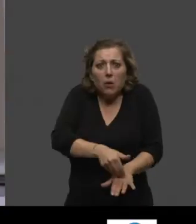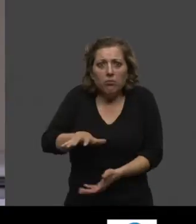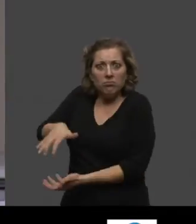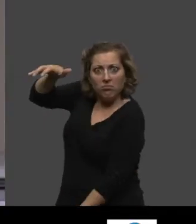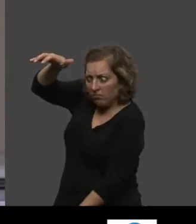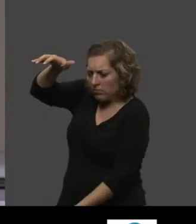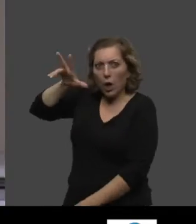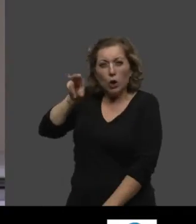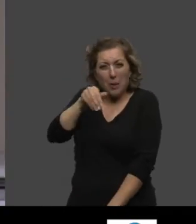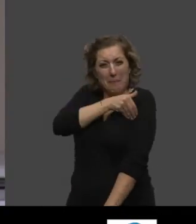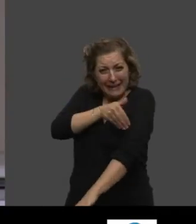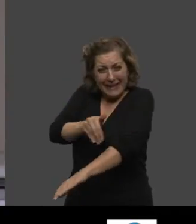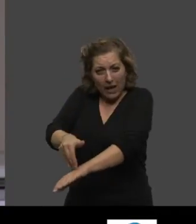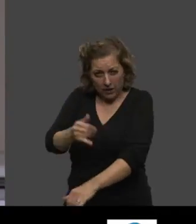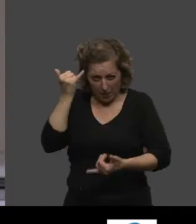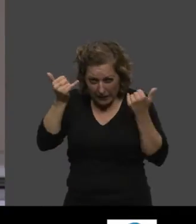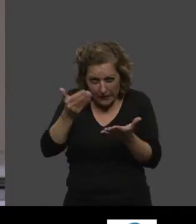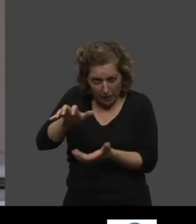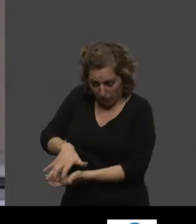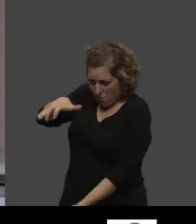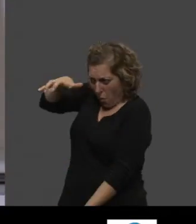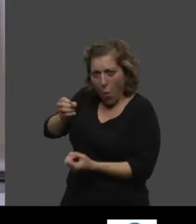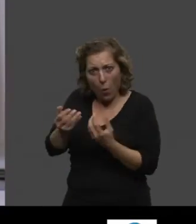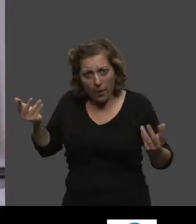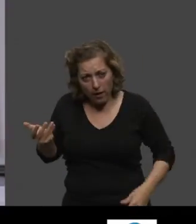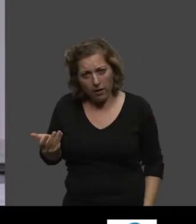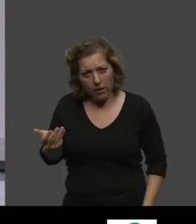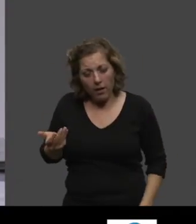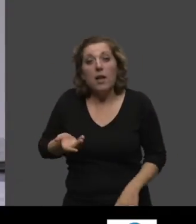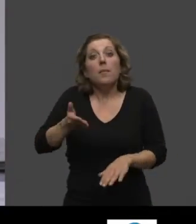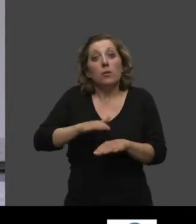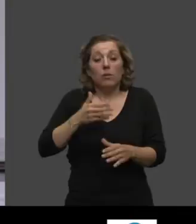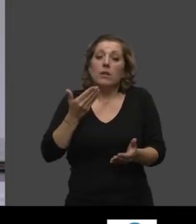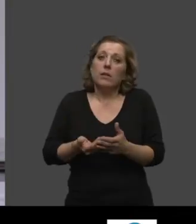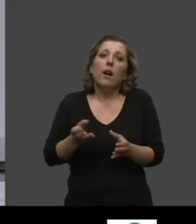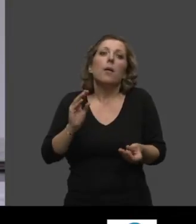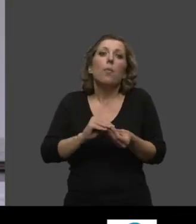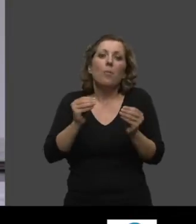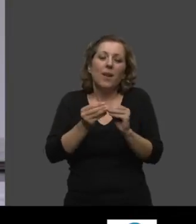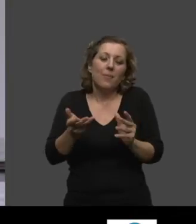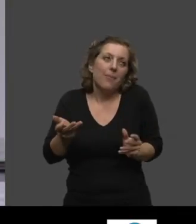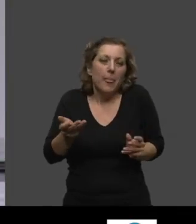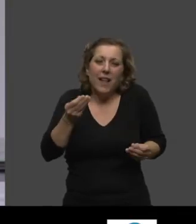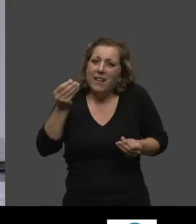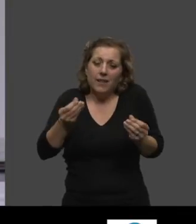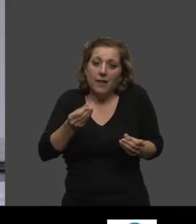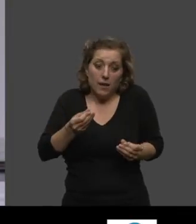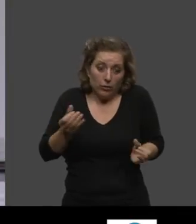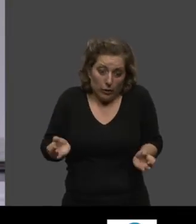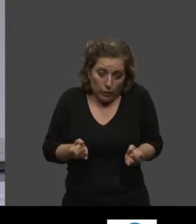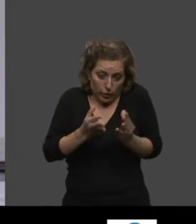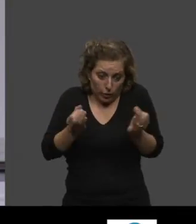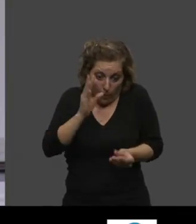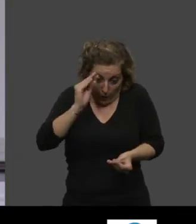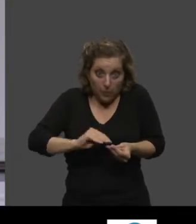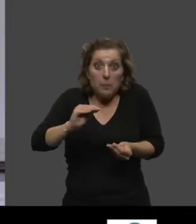des cas, 30 milliards. Je ne pas si vous vous rendez compte. Alors, c'est un problème... Parfois, je me